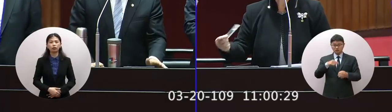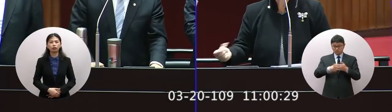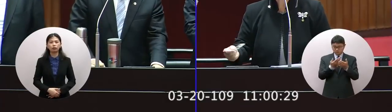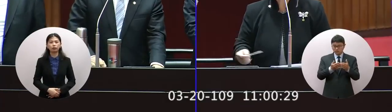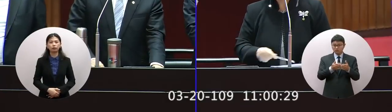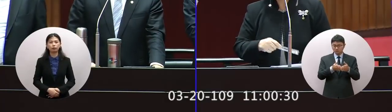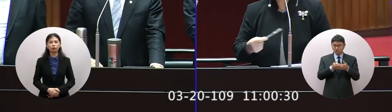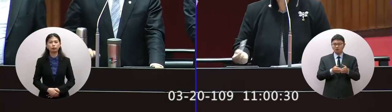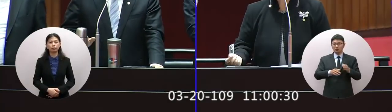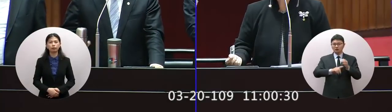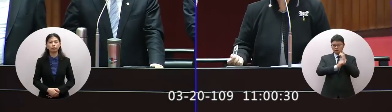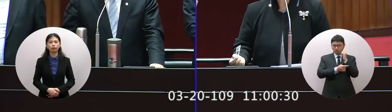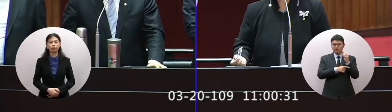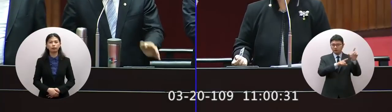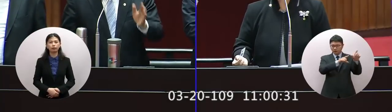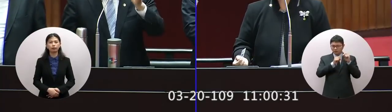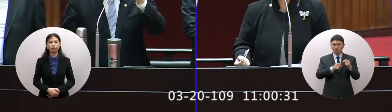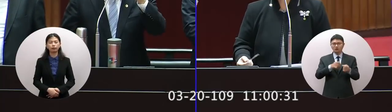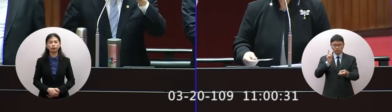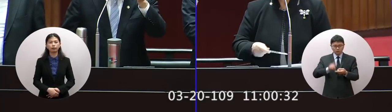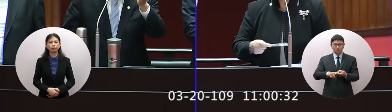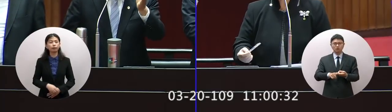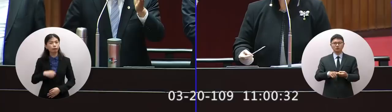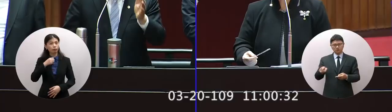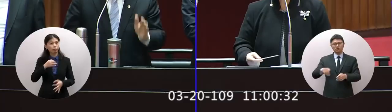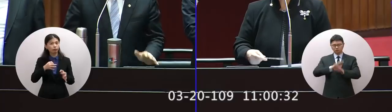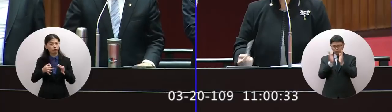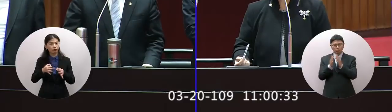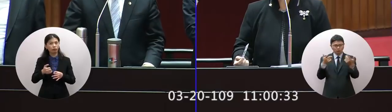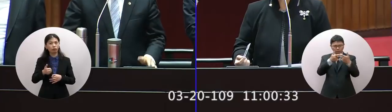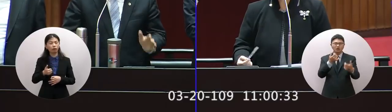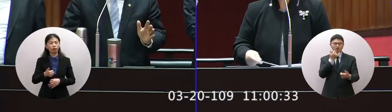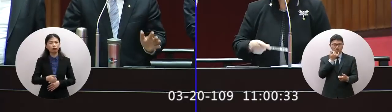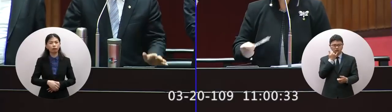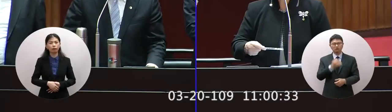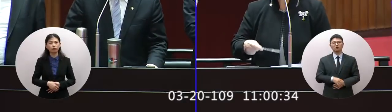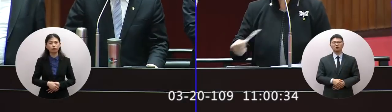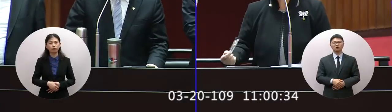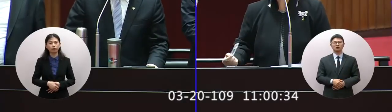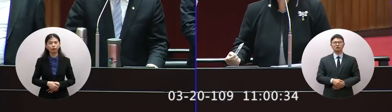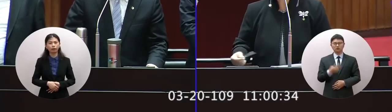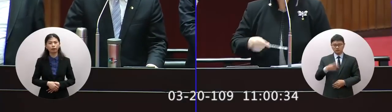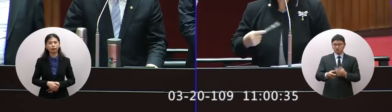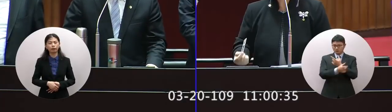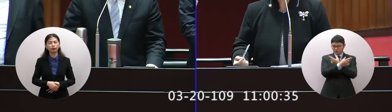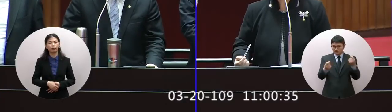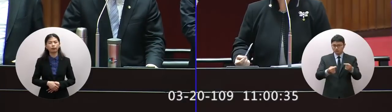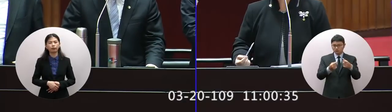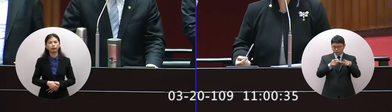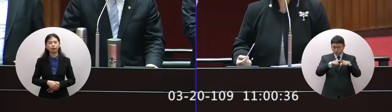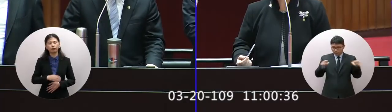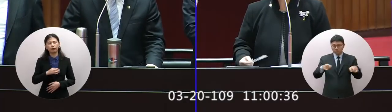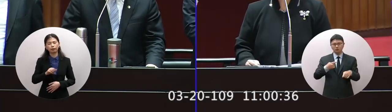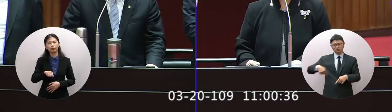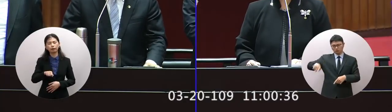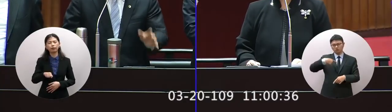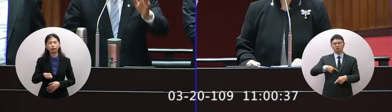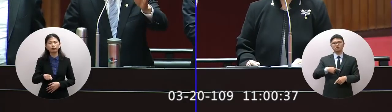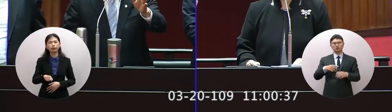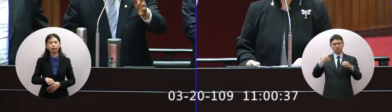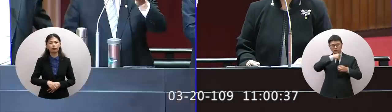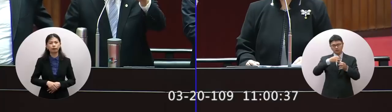專家來研究人家都沒有問題合理的 合法的 如果一致性公平性 我們都可以接受委